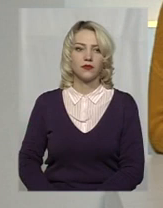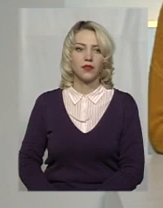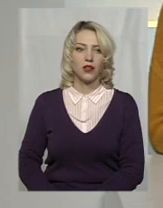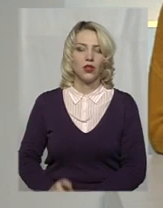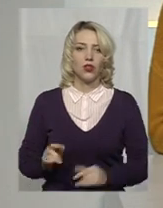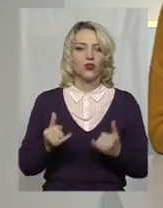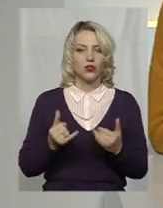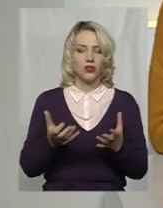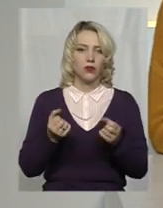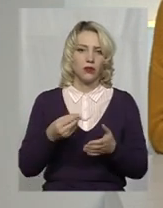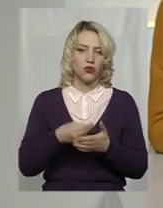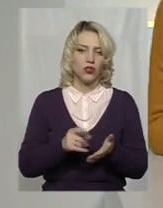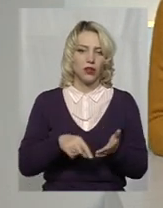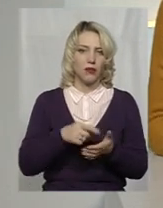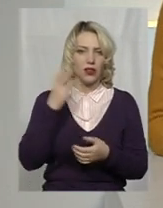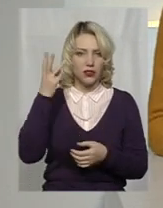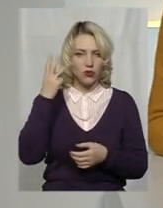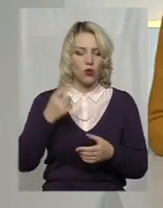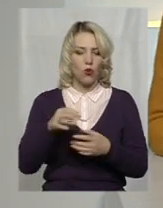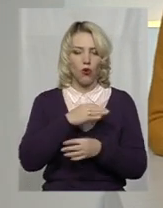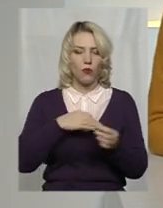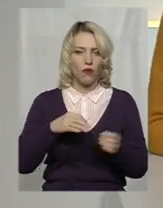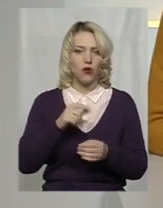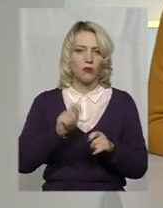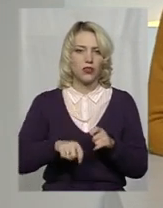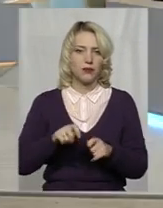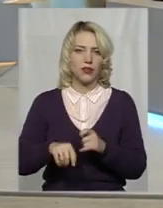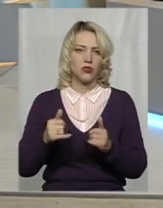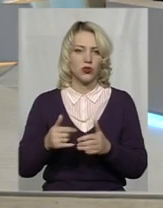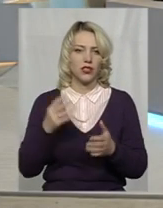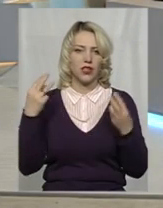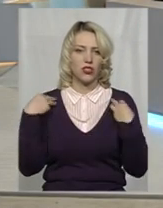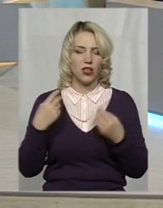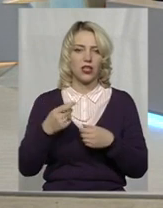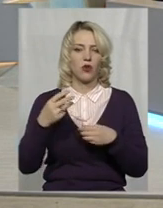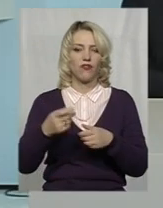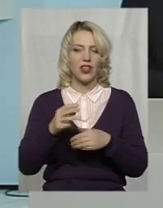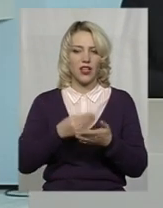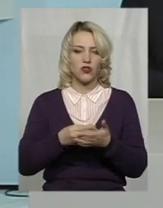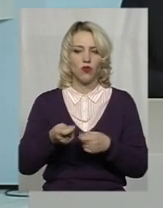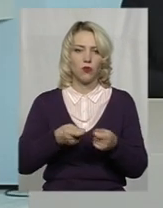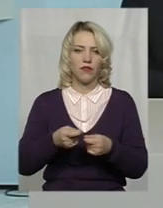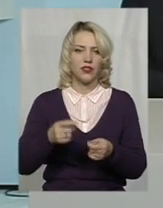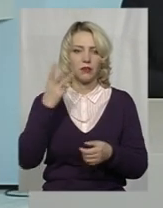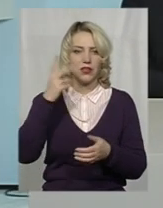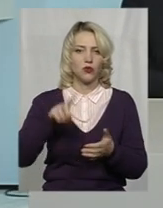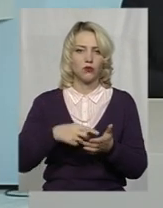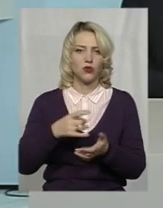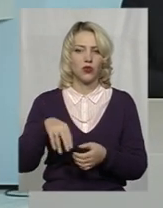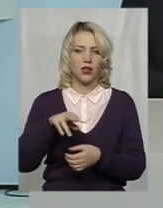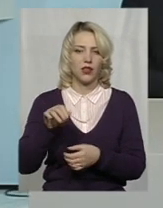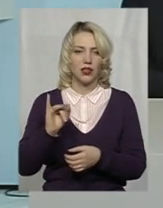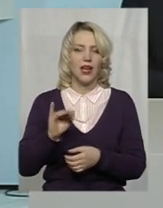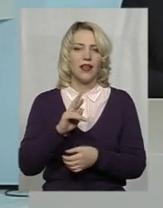Щойно прийнятий бюджет Хмельницького обговоримо з експертами. Сьогодні це начальник фінансового управління Хмельницької міської ради Сергій